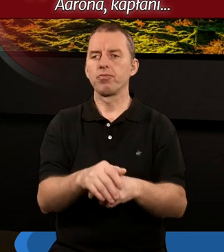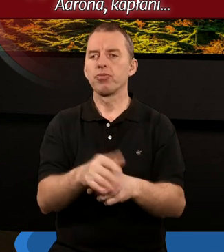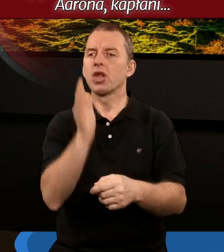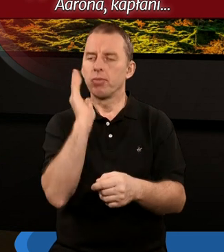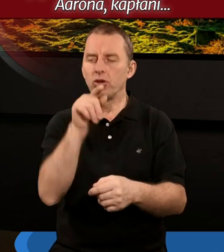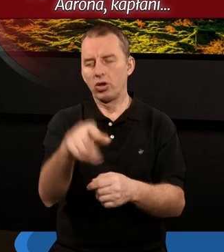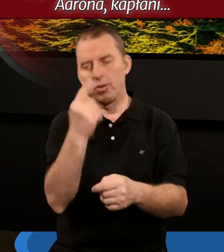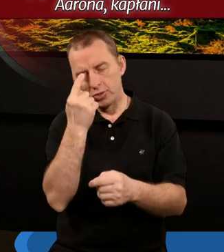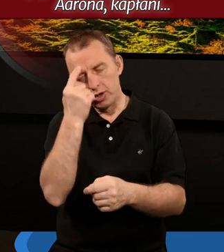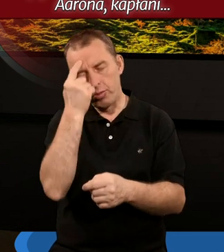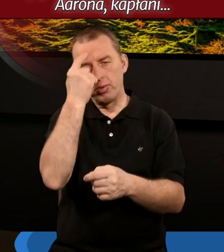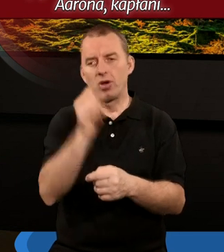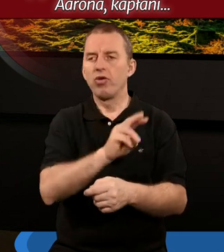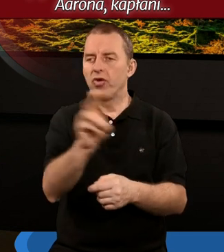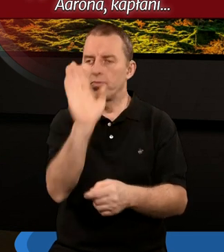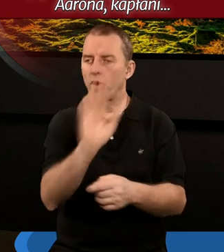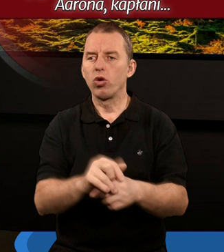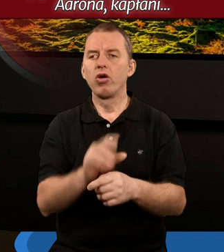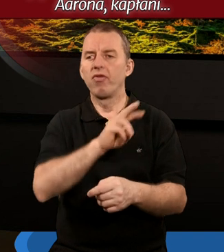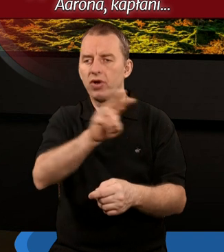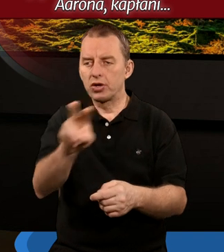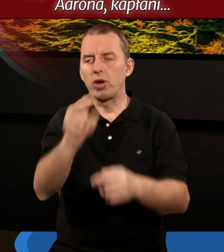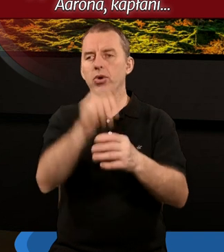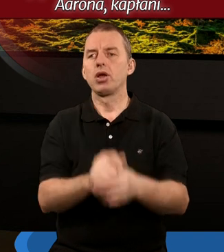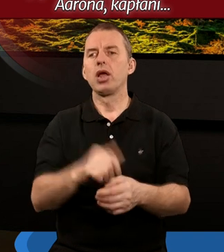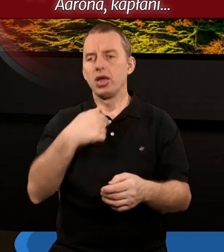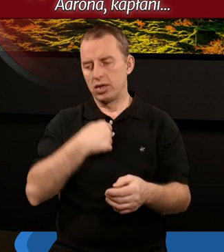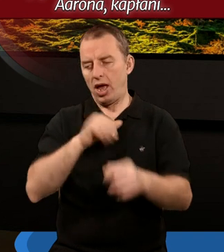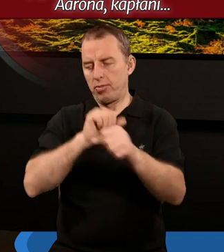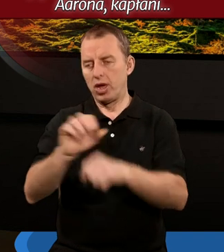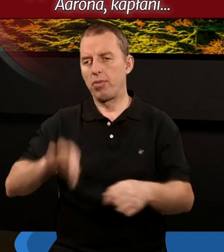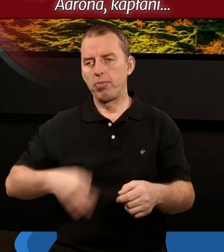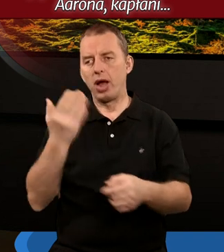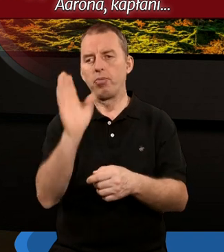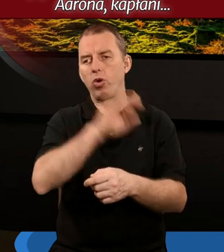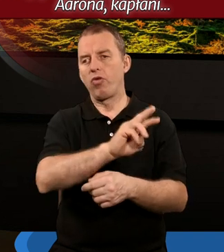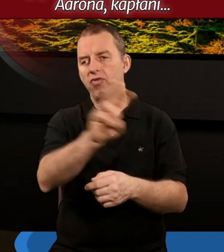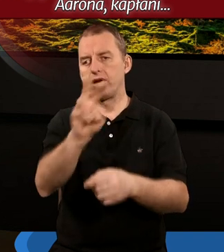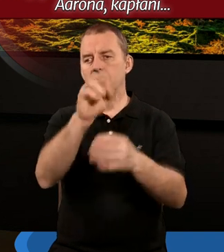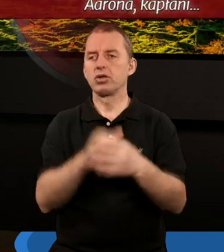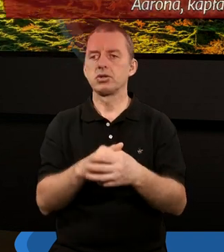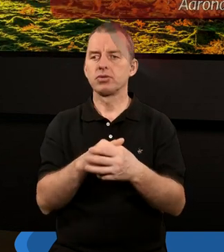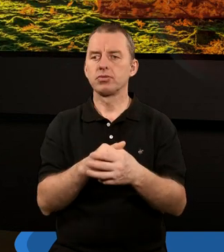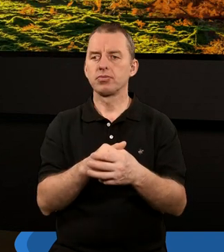Będą one przypominały was Bogu waszemu. Jam jest Pan, Bóg wasz.